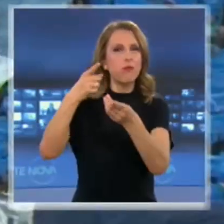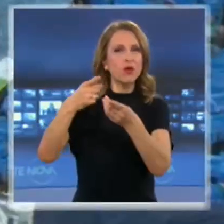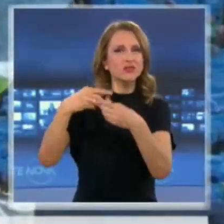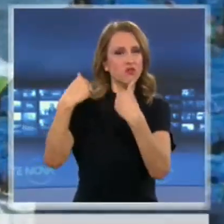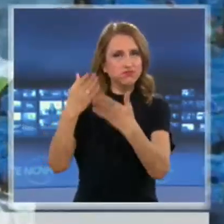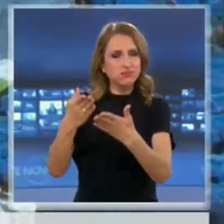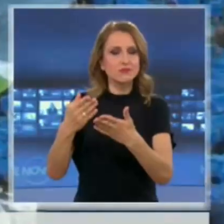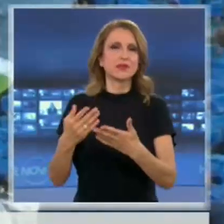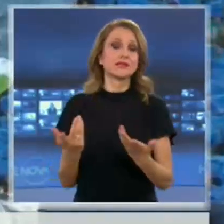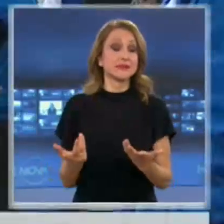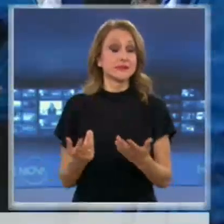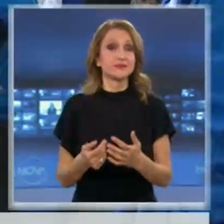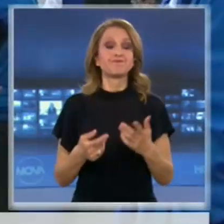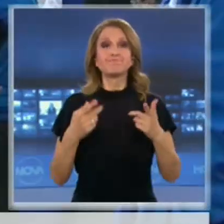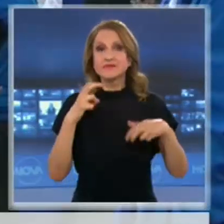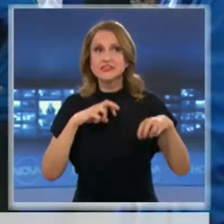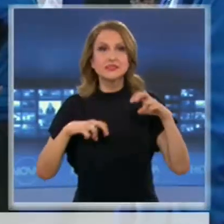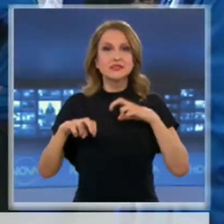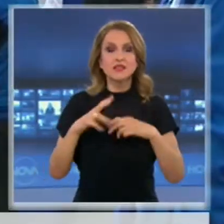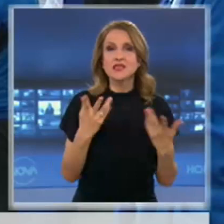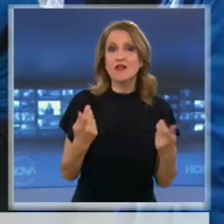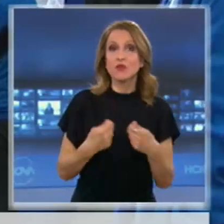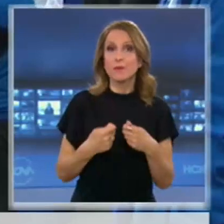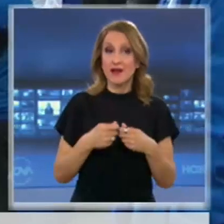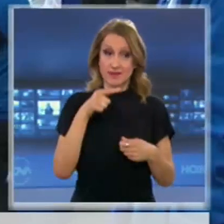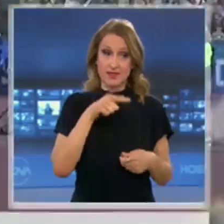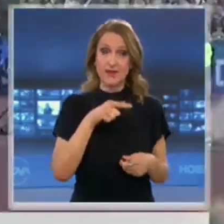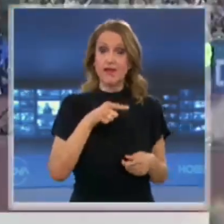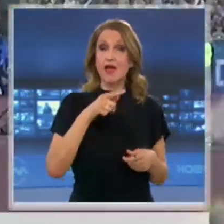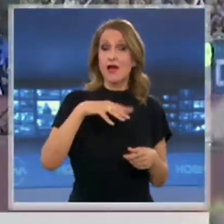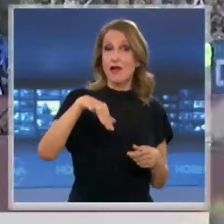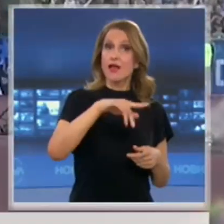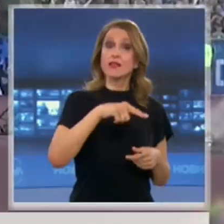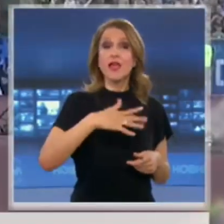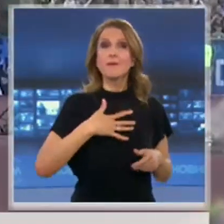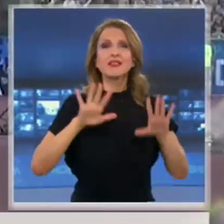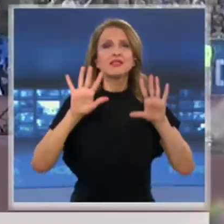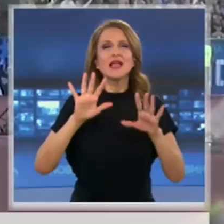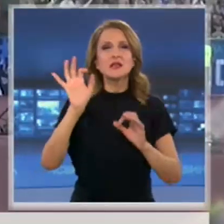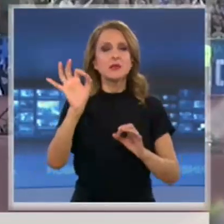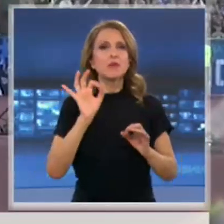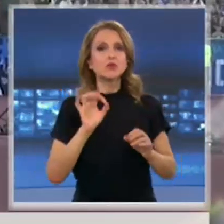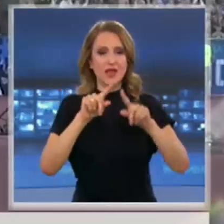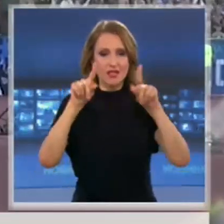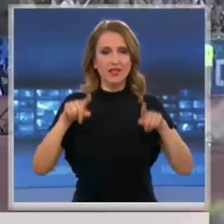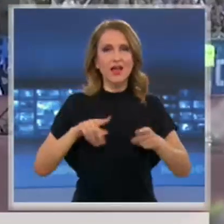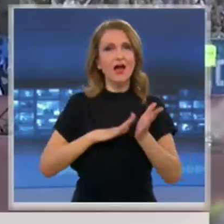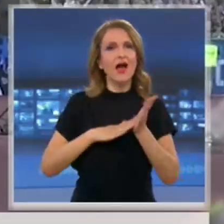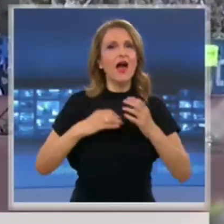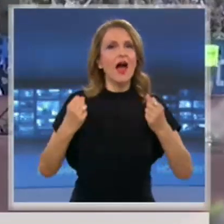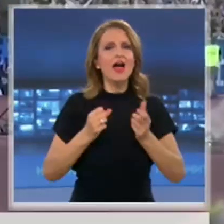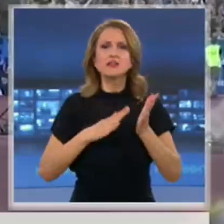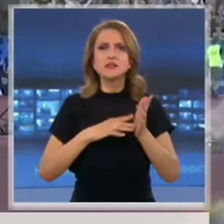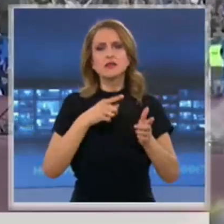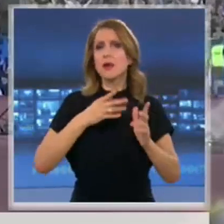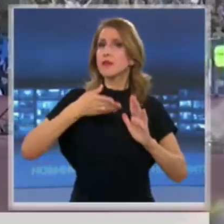Светлината в тунела за Левски е в Търсиния, България. Те притежават около 10% от акциите на клуба. Това им дава право да свикат общо събрание,